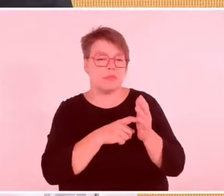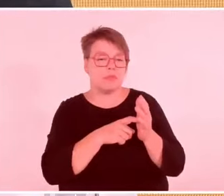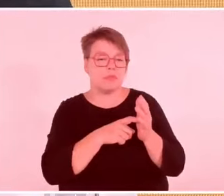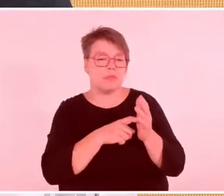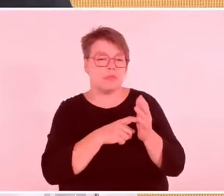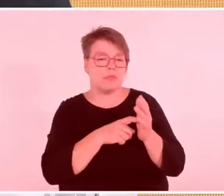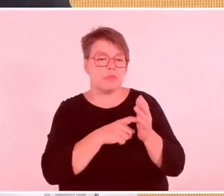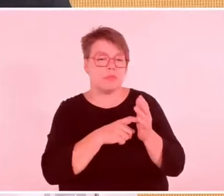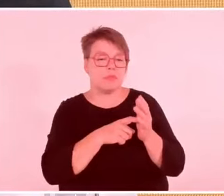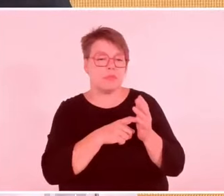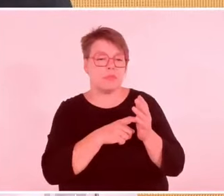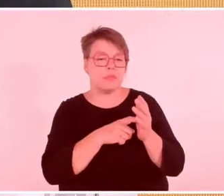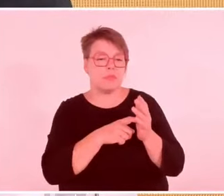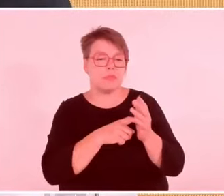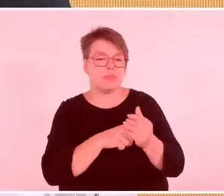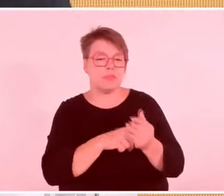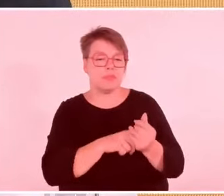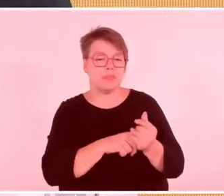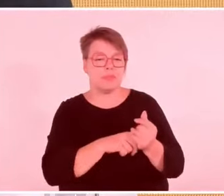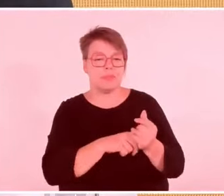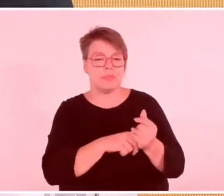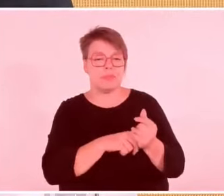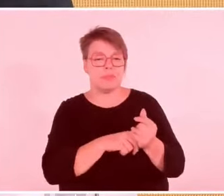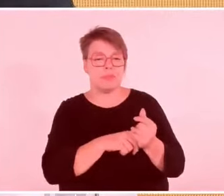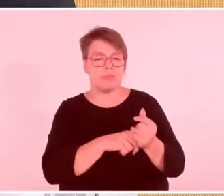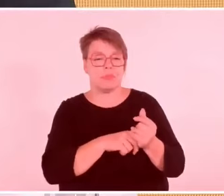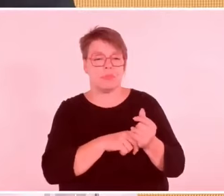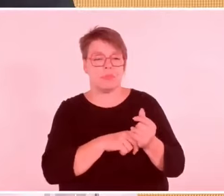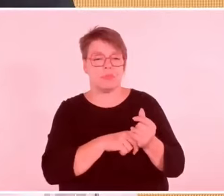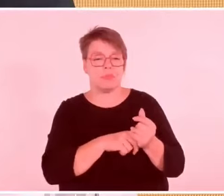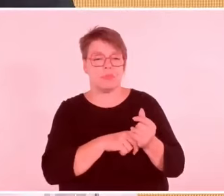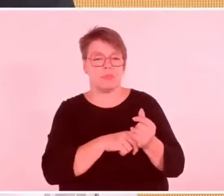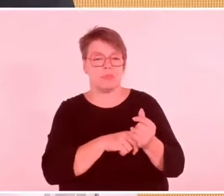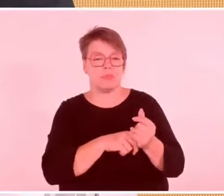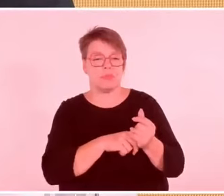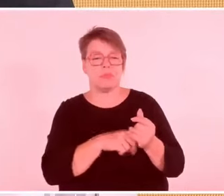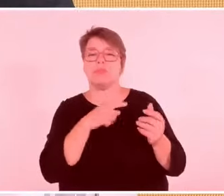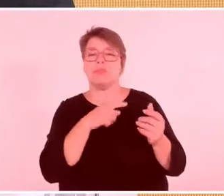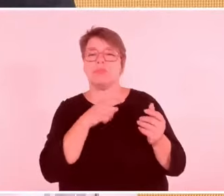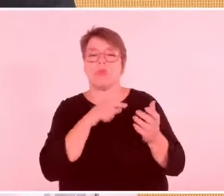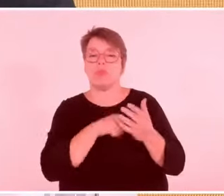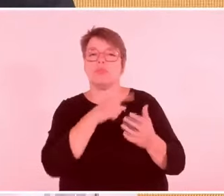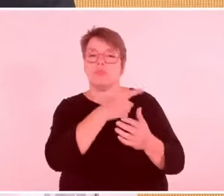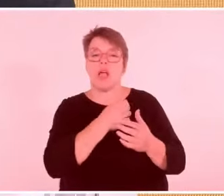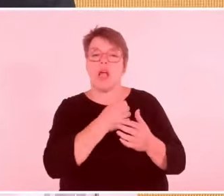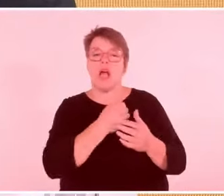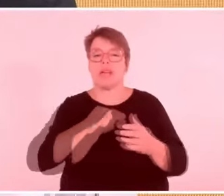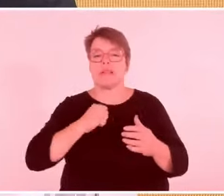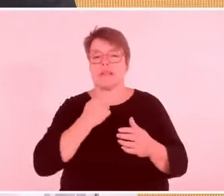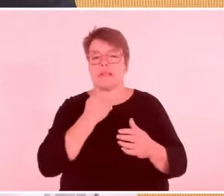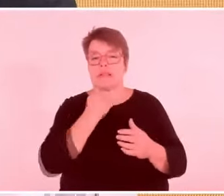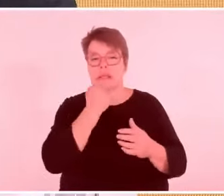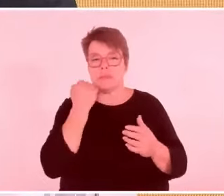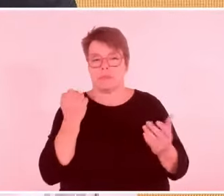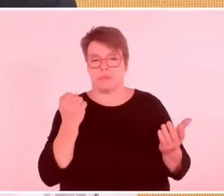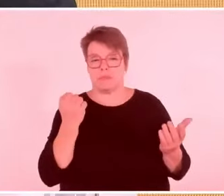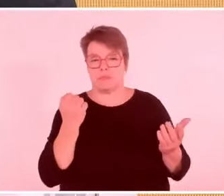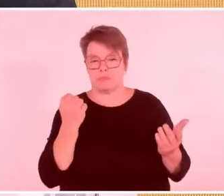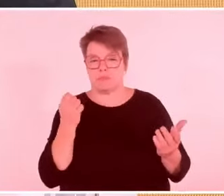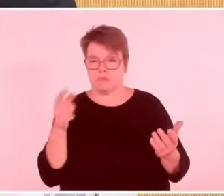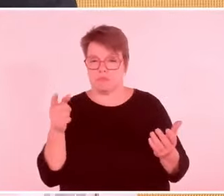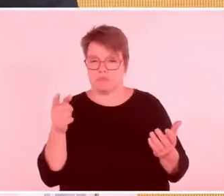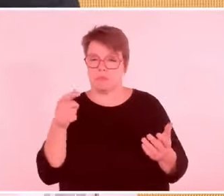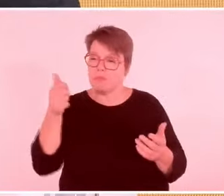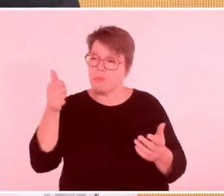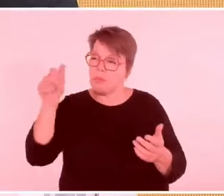Denken Sie an den großen Konflikt, der in den letzten Monaten in Israel erschüttert hat, wenn man